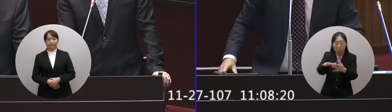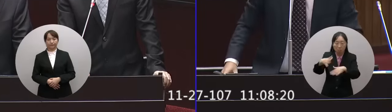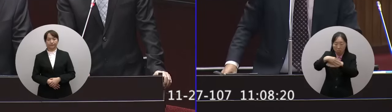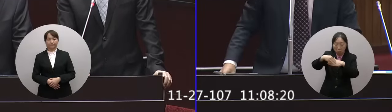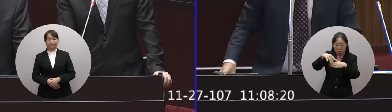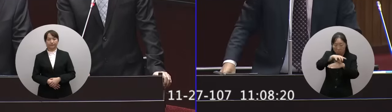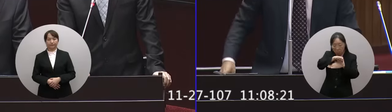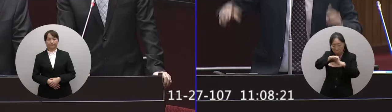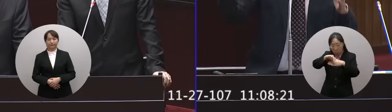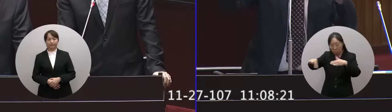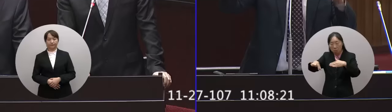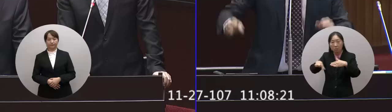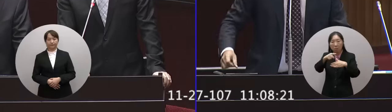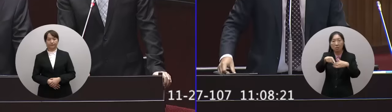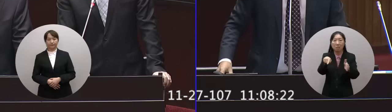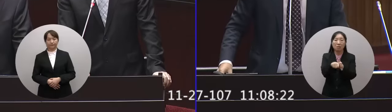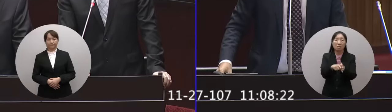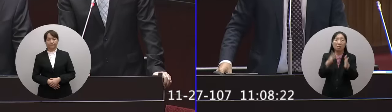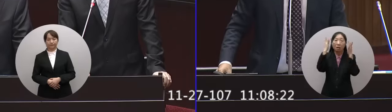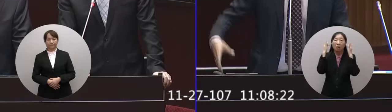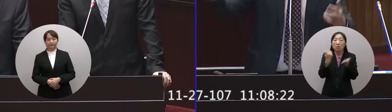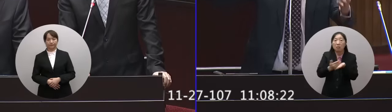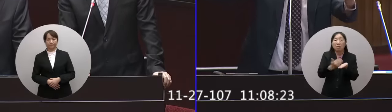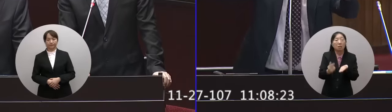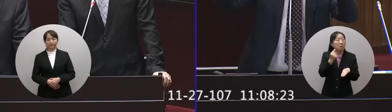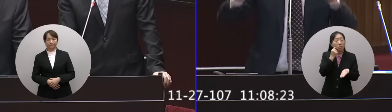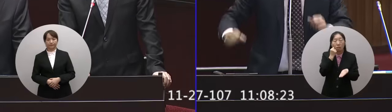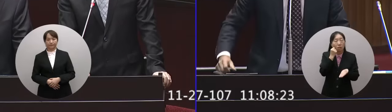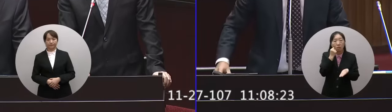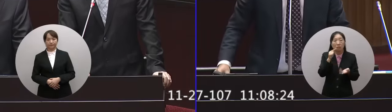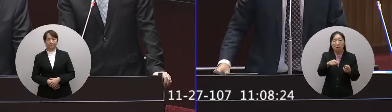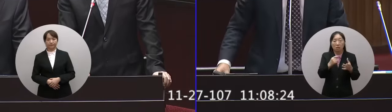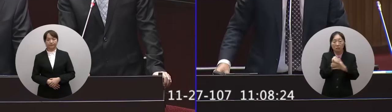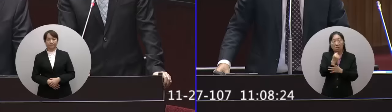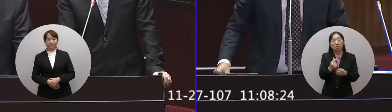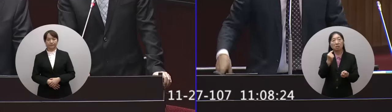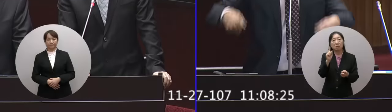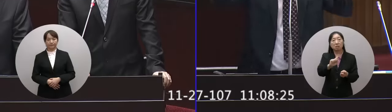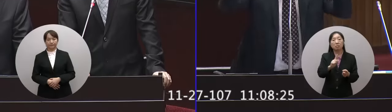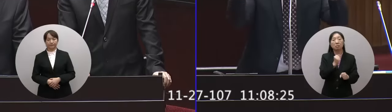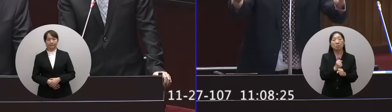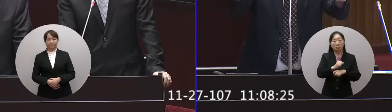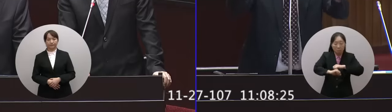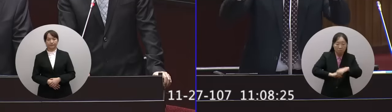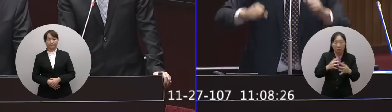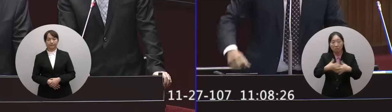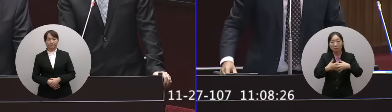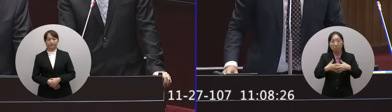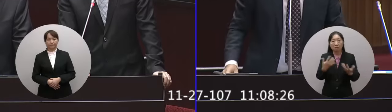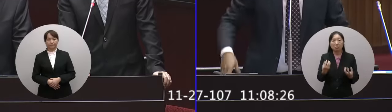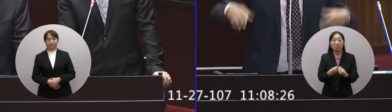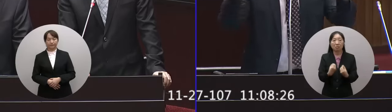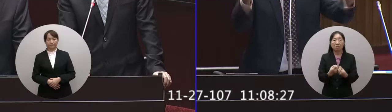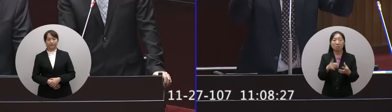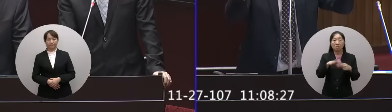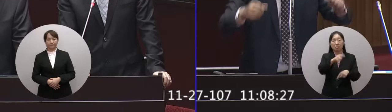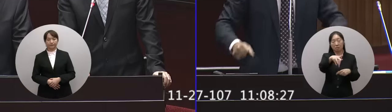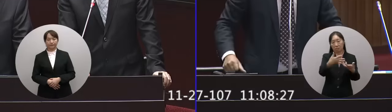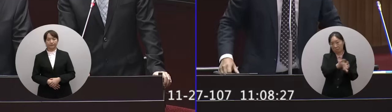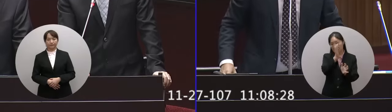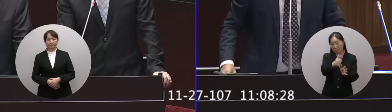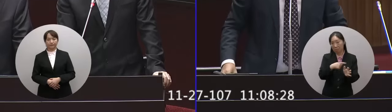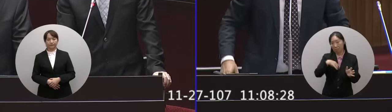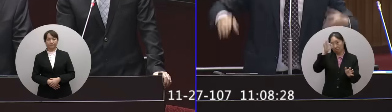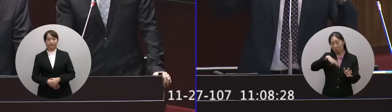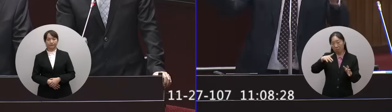什麼熱啊你要散什麼熱啊這個煮風棒如何正常運作好你作為一個部長你看過